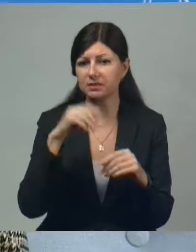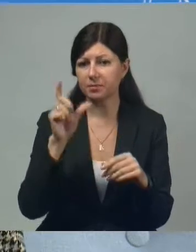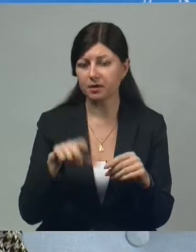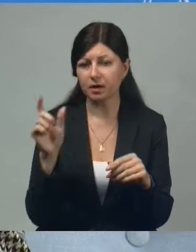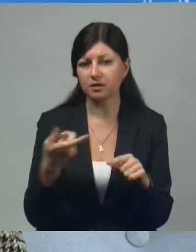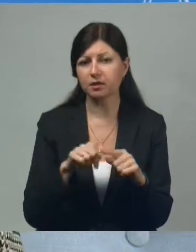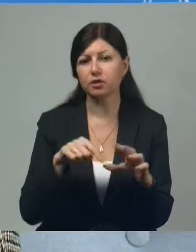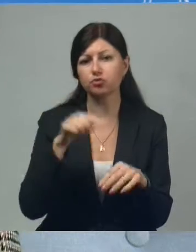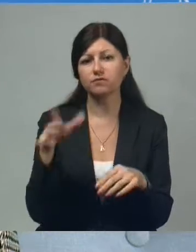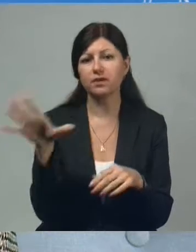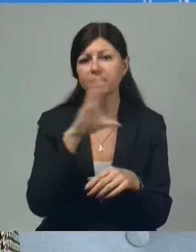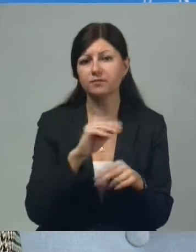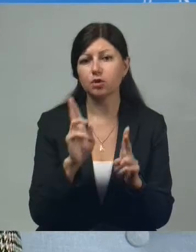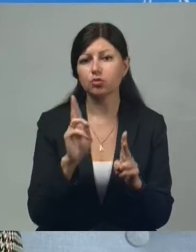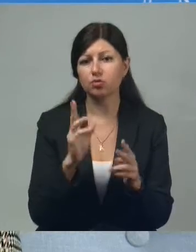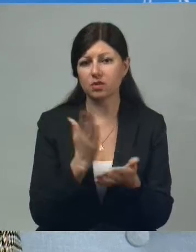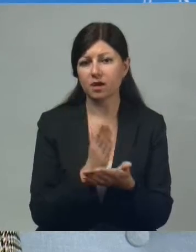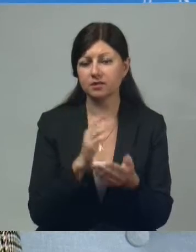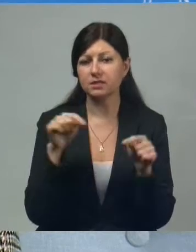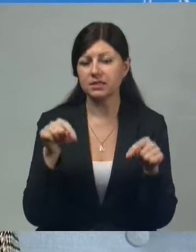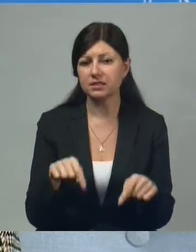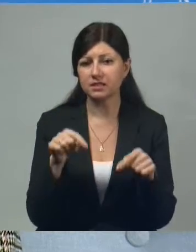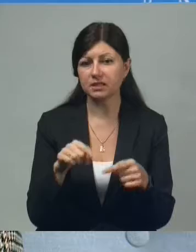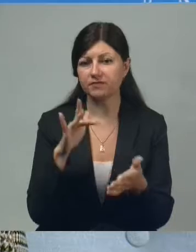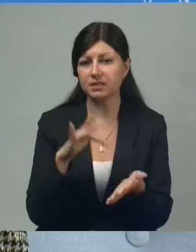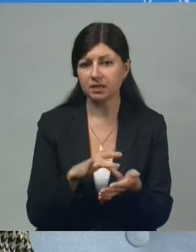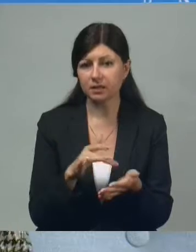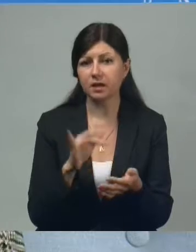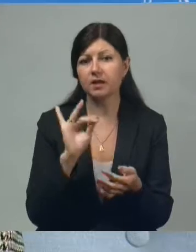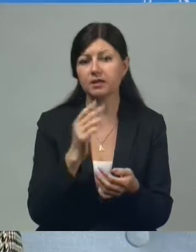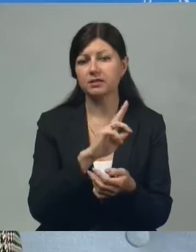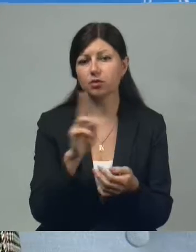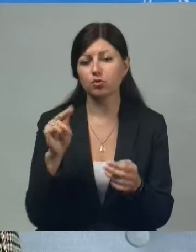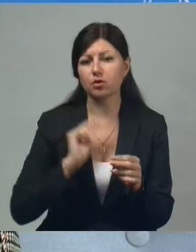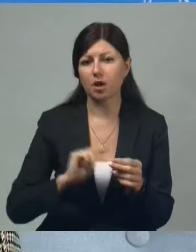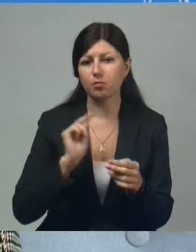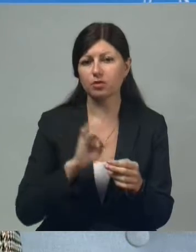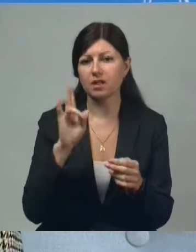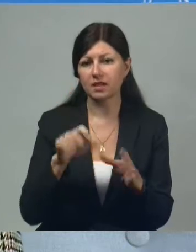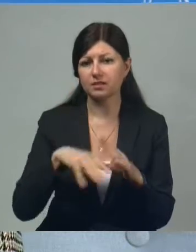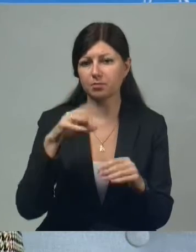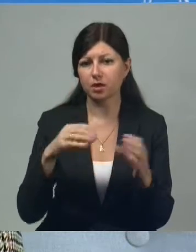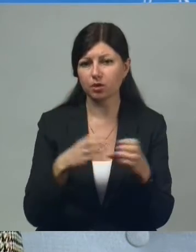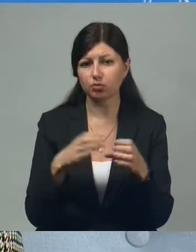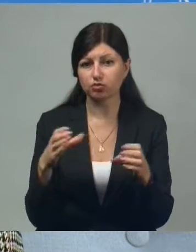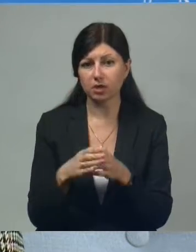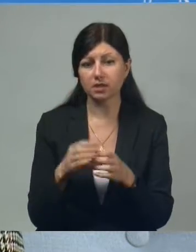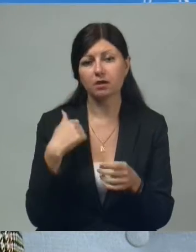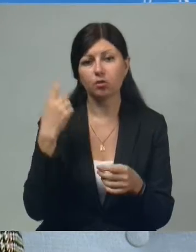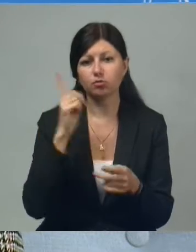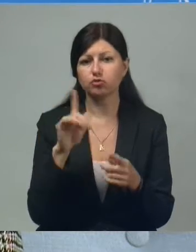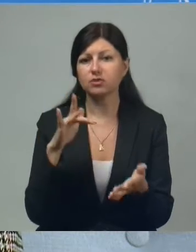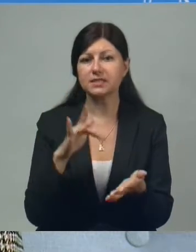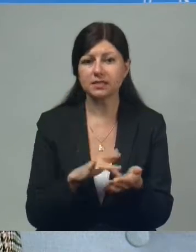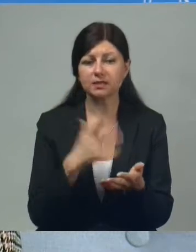чувствовали все, кто находился и здесь, Центре общественного доступа, и те, кто работал на избирательных участках. Я думаю, что Центр